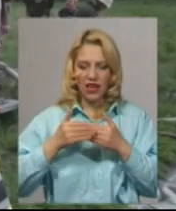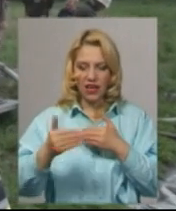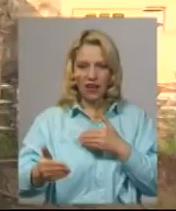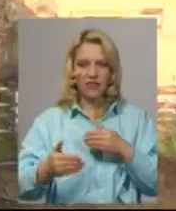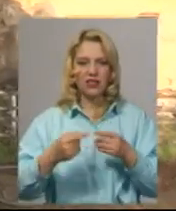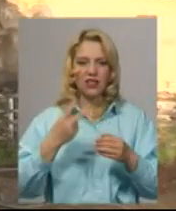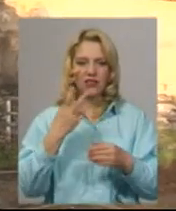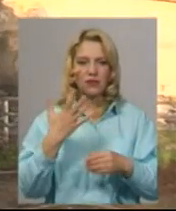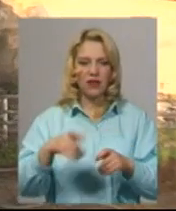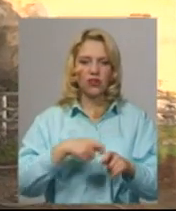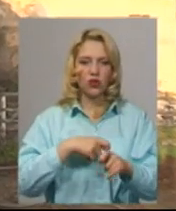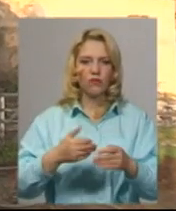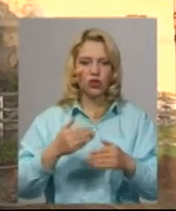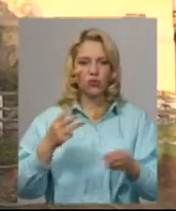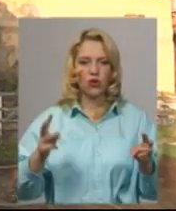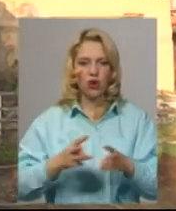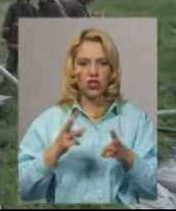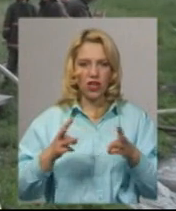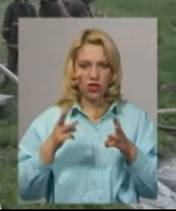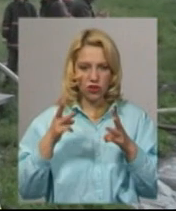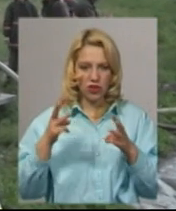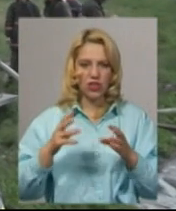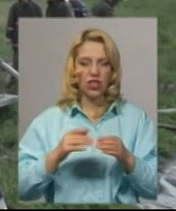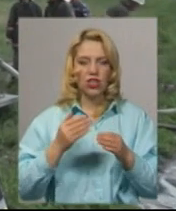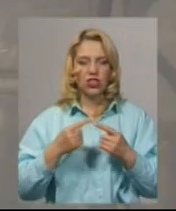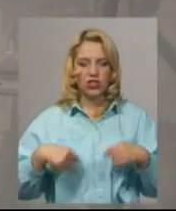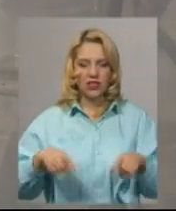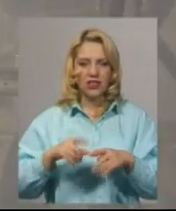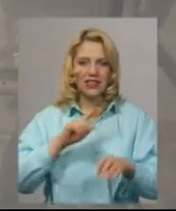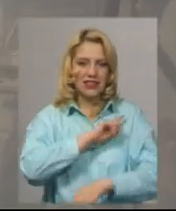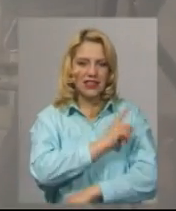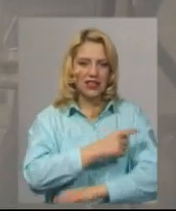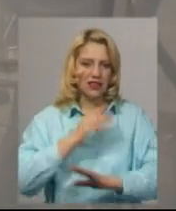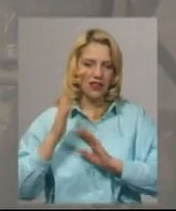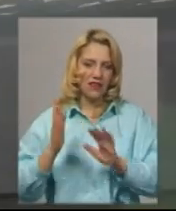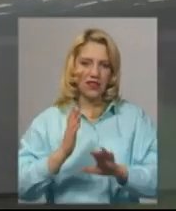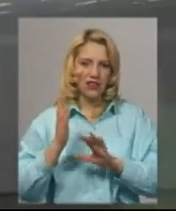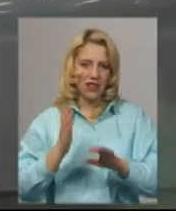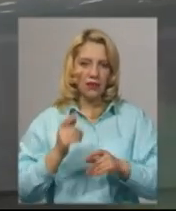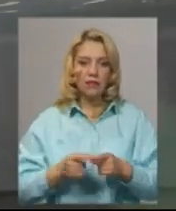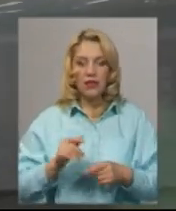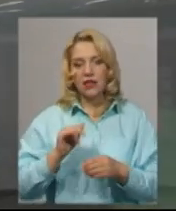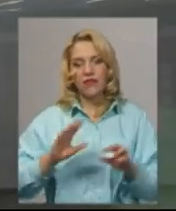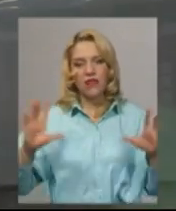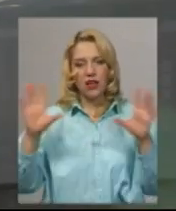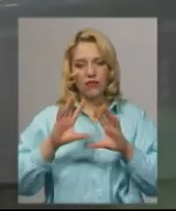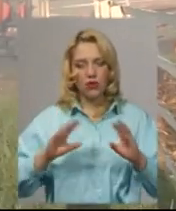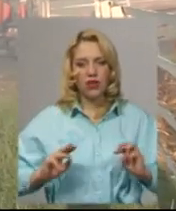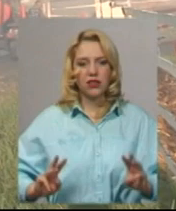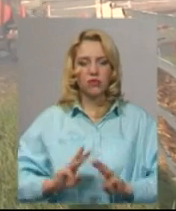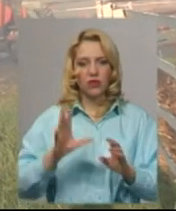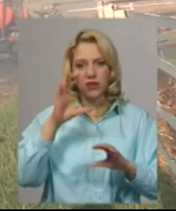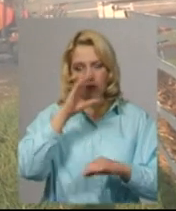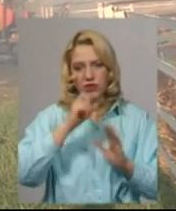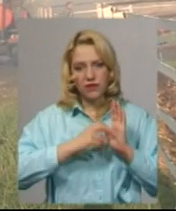25 кілометрів, велика пожежна навантага та сильний вітер. За словами Андрія Порсуна, локалізувати пожежу вдалося в 18-й